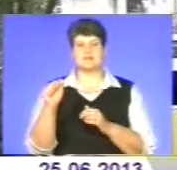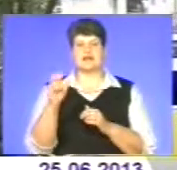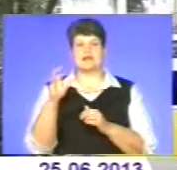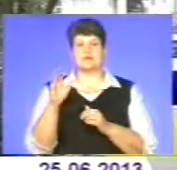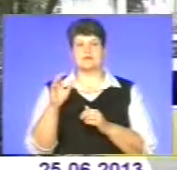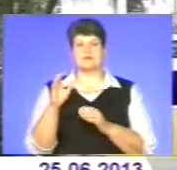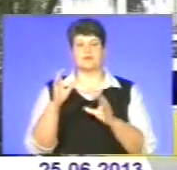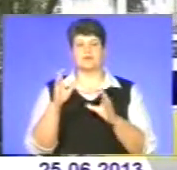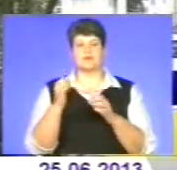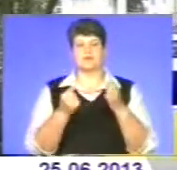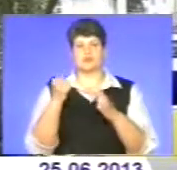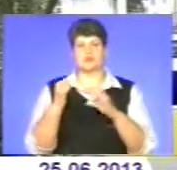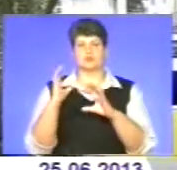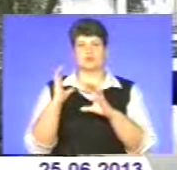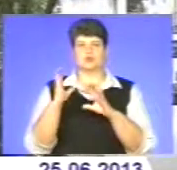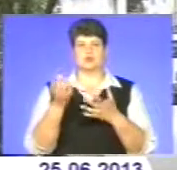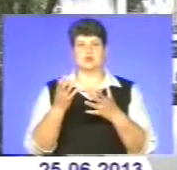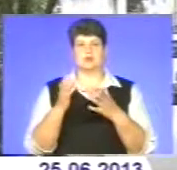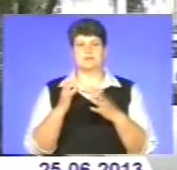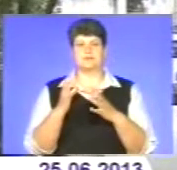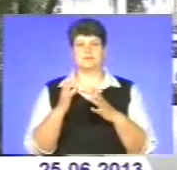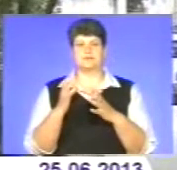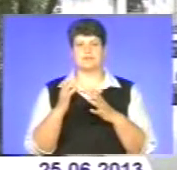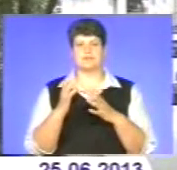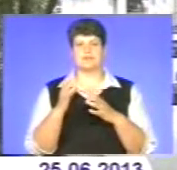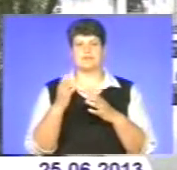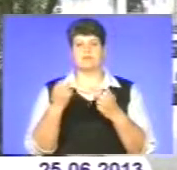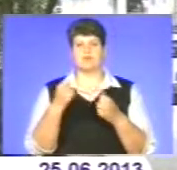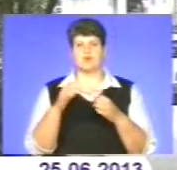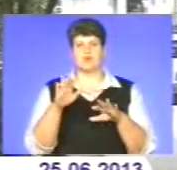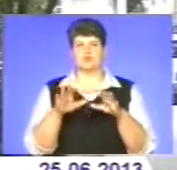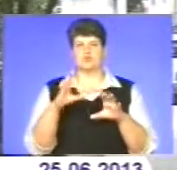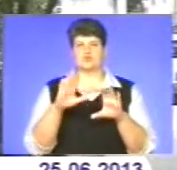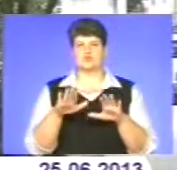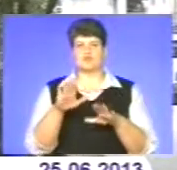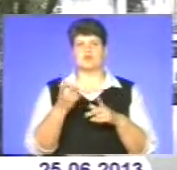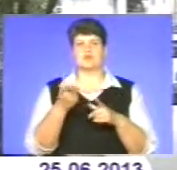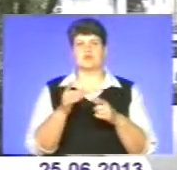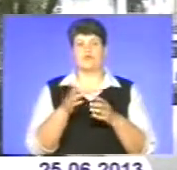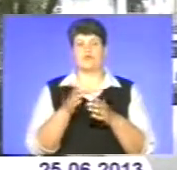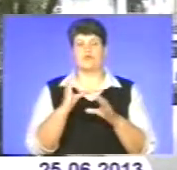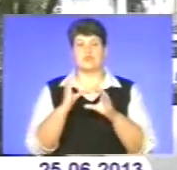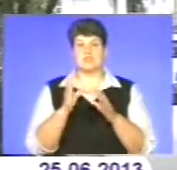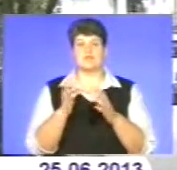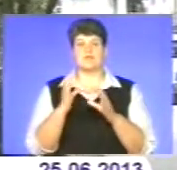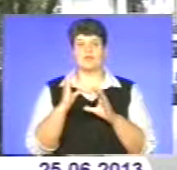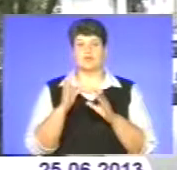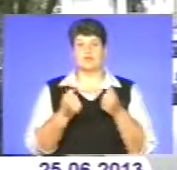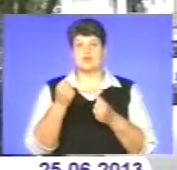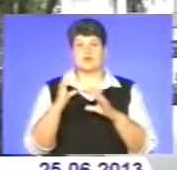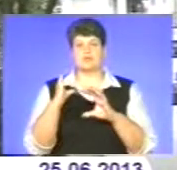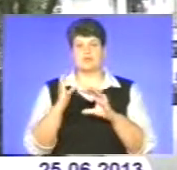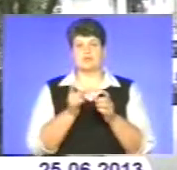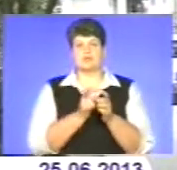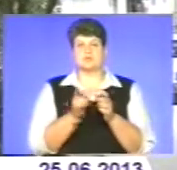«Рено» допустив створення аварійної ситуації, результаті якої водій автобуса, щоб уникнути зіткнення, допустив